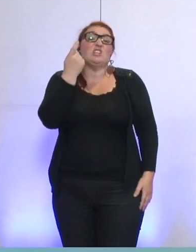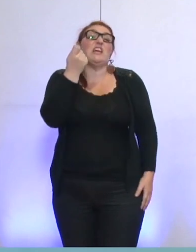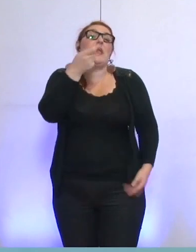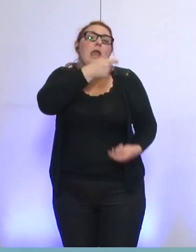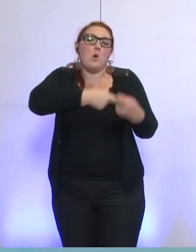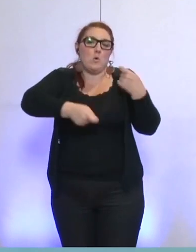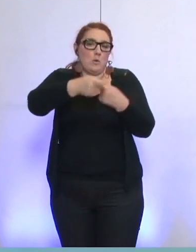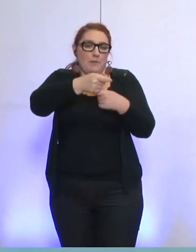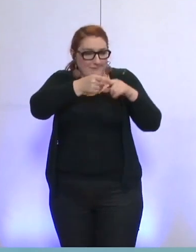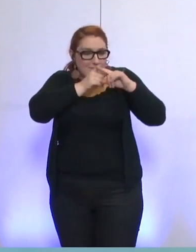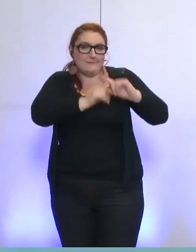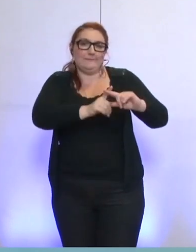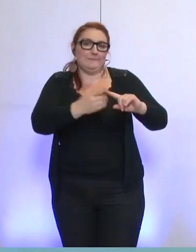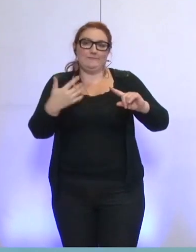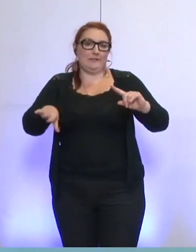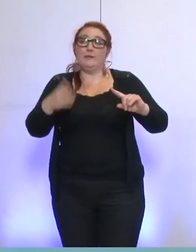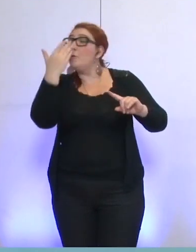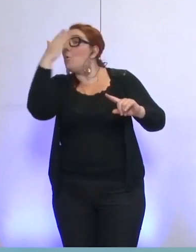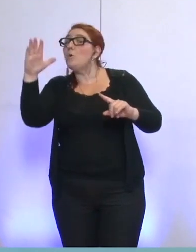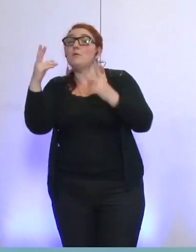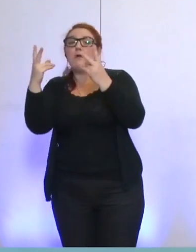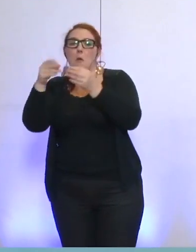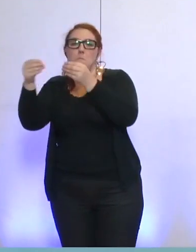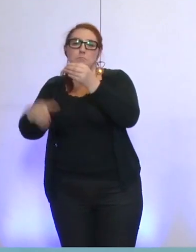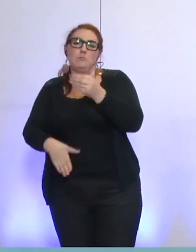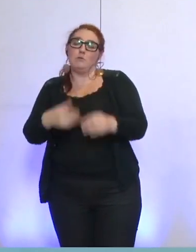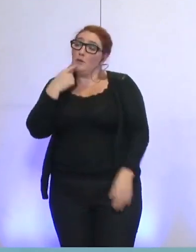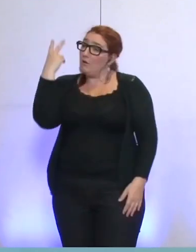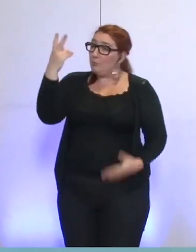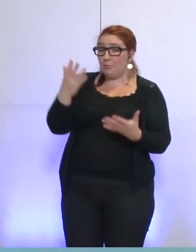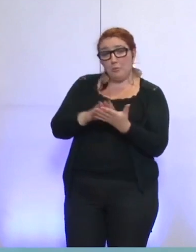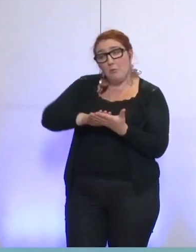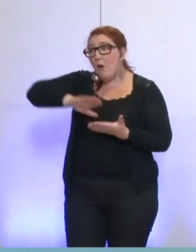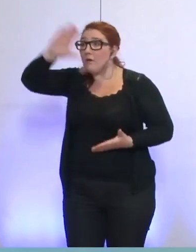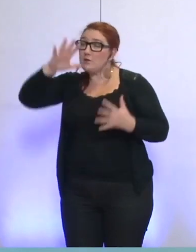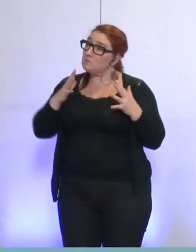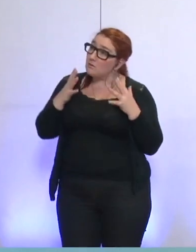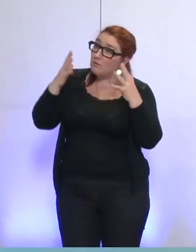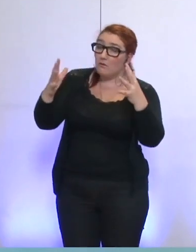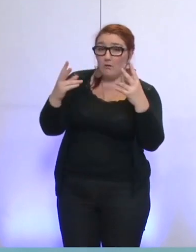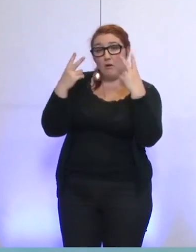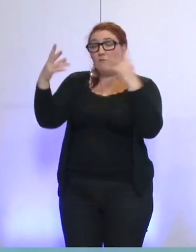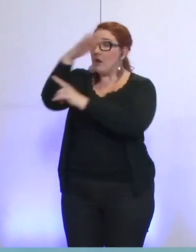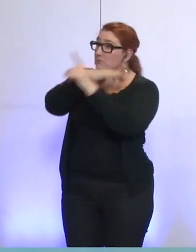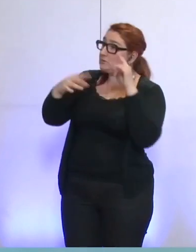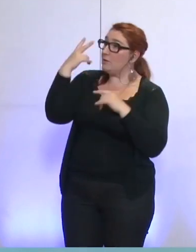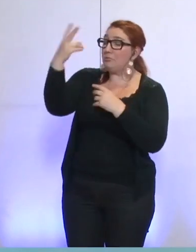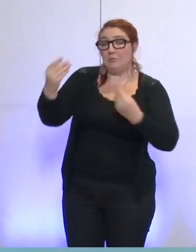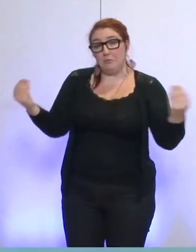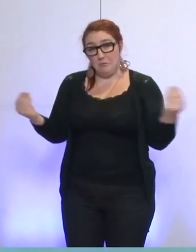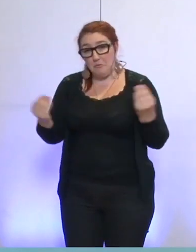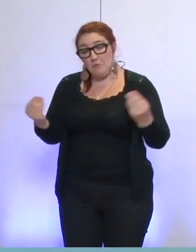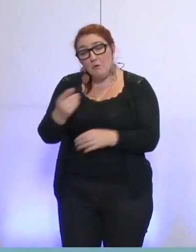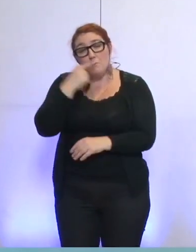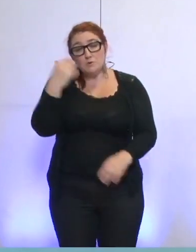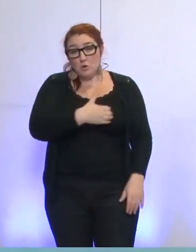retenue et rien d'autre. Que faites-vous alors de vos engagements et soi-disant valeurs sociales ? Monsieur le maire, vous avez choisi le